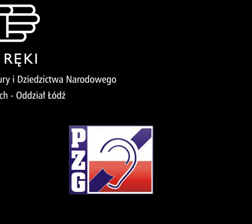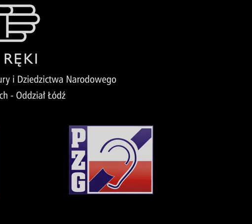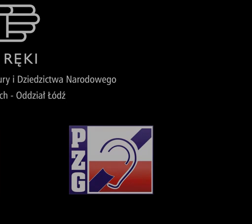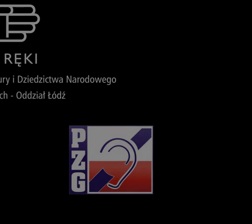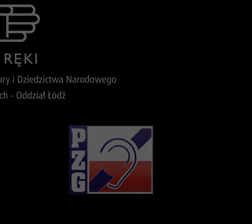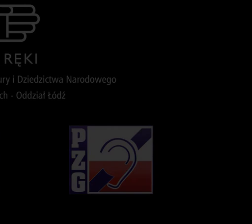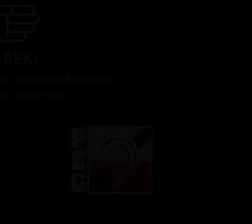Dzięki za oglądanie!